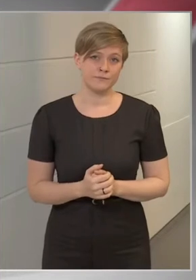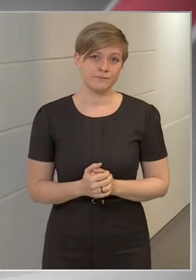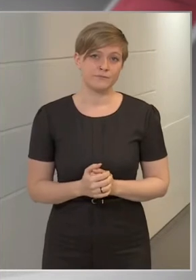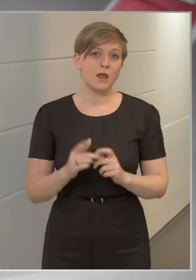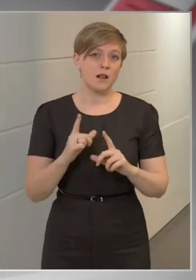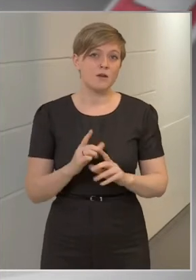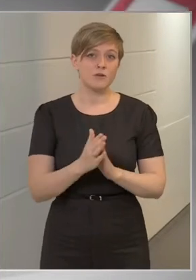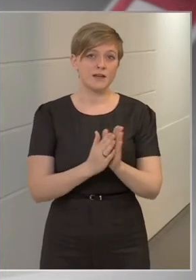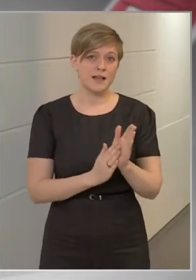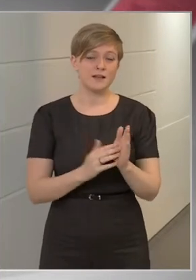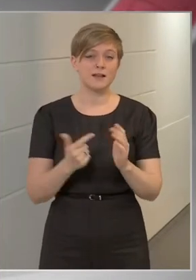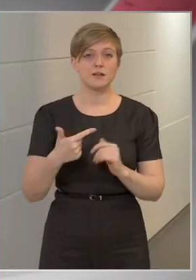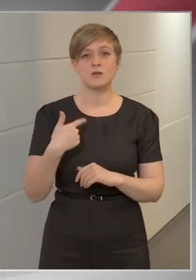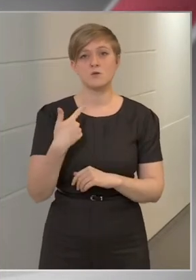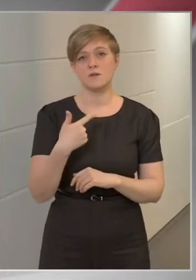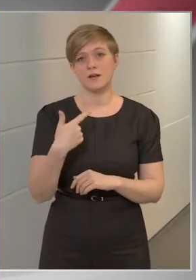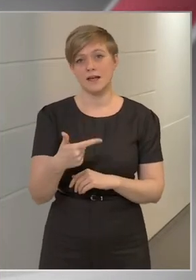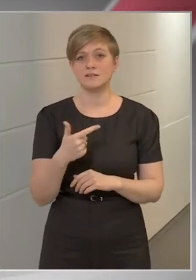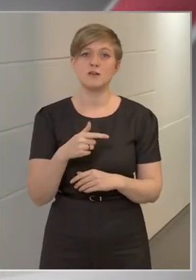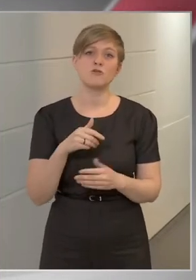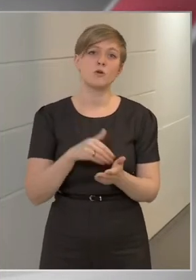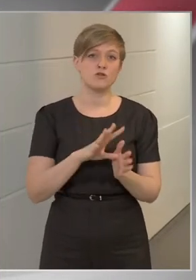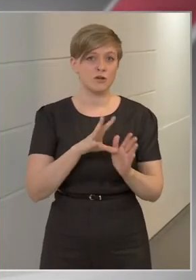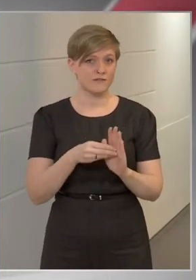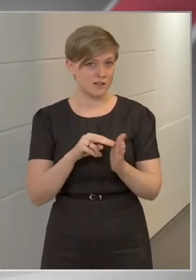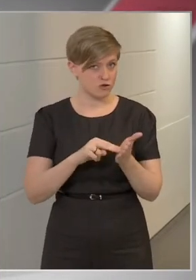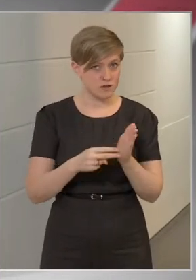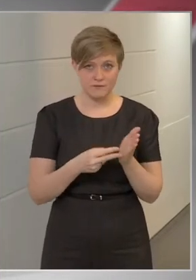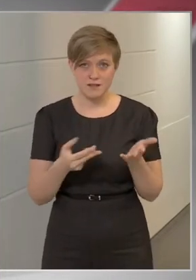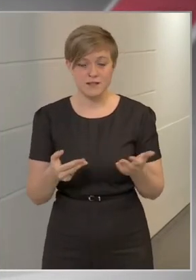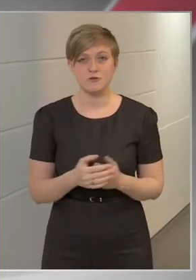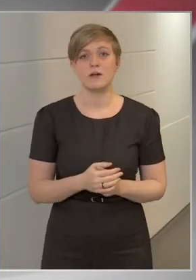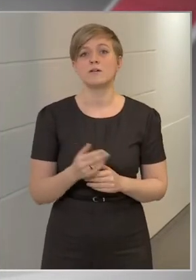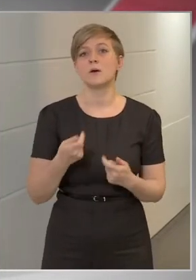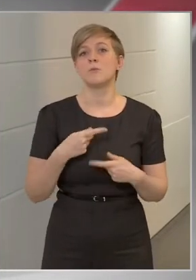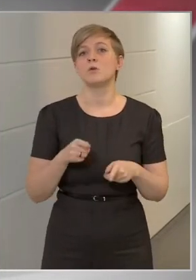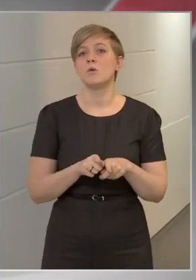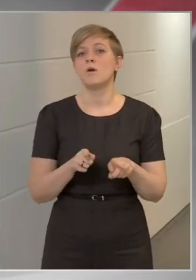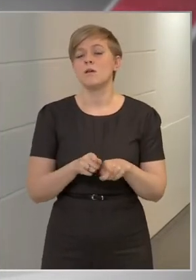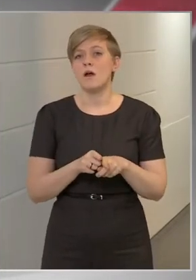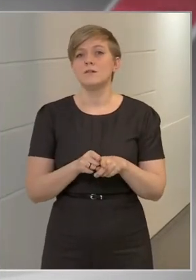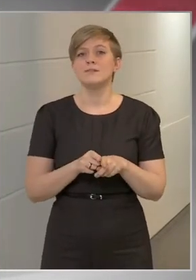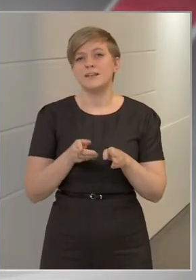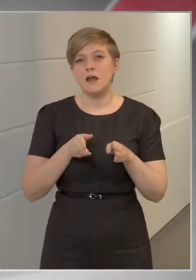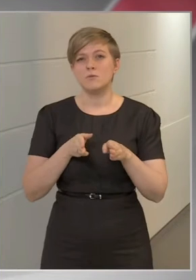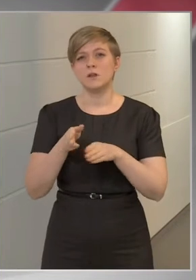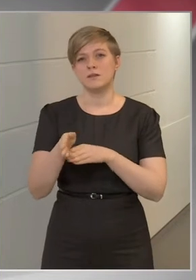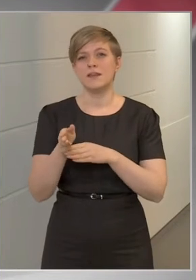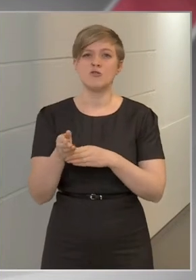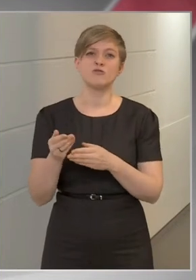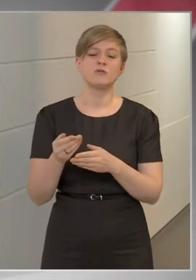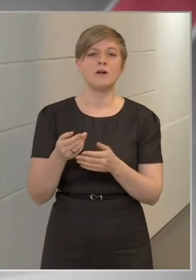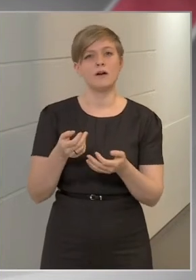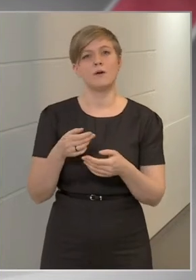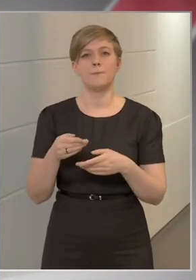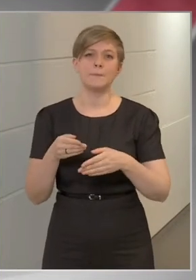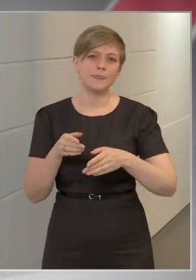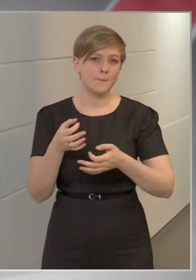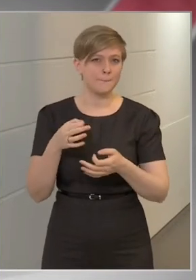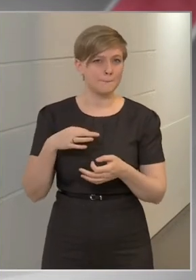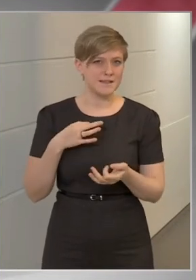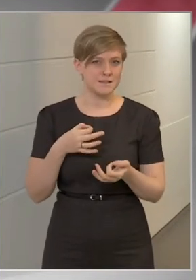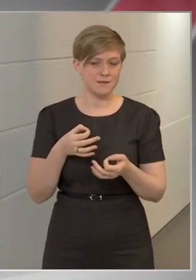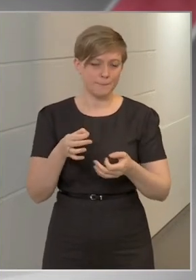Lassan kezdődik a 2022-es költségvetés tervezése. Kapott-e olyan iránymutatást a kormánytal a pénzügyminisztérium, hogy a jövő évé